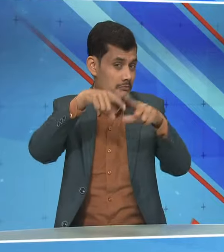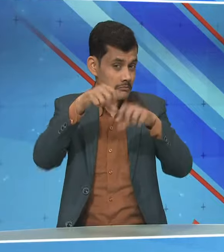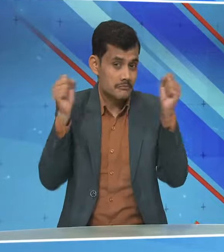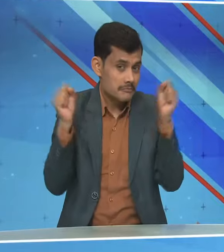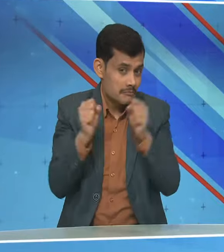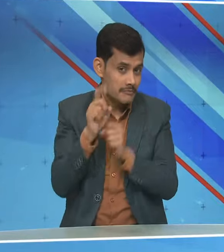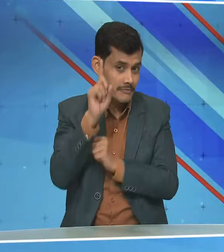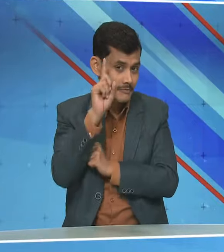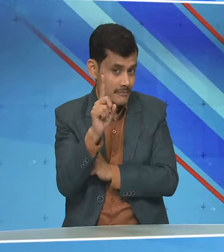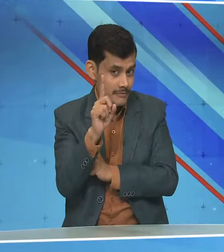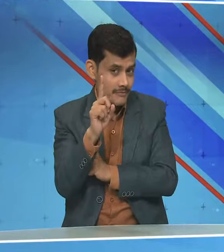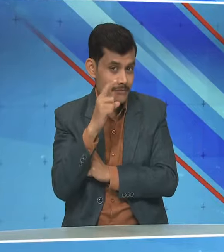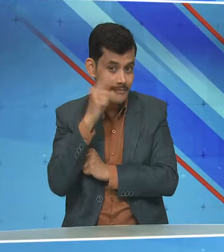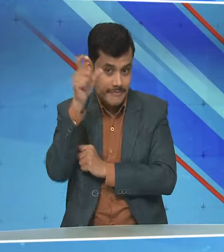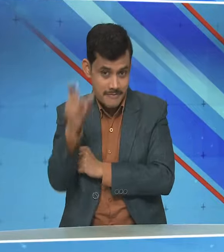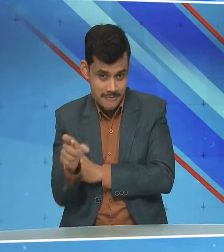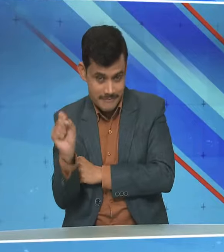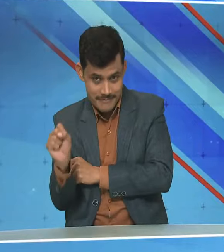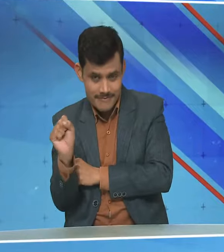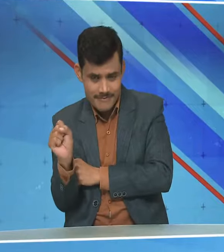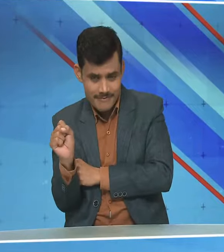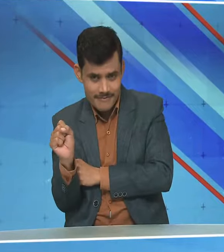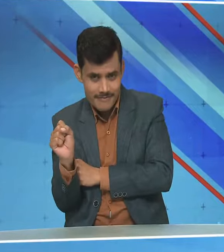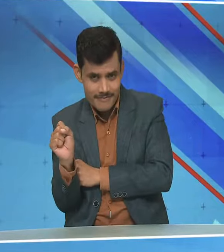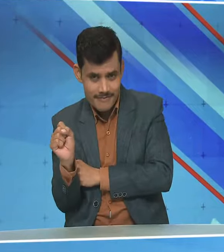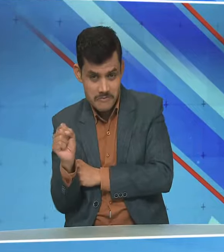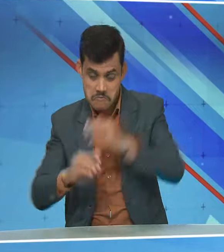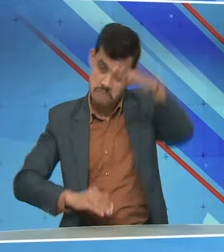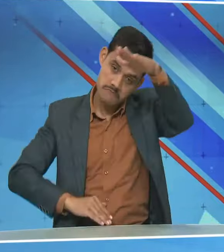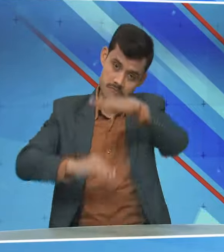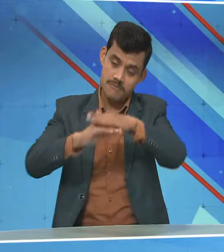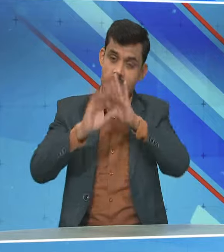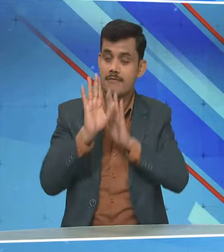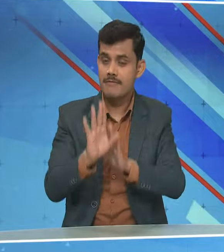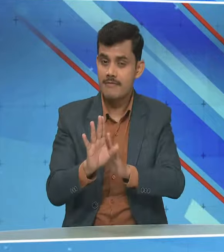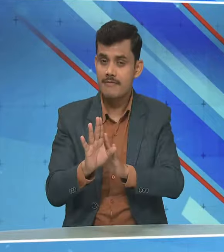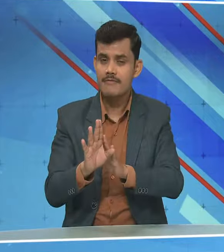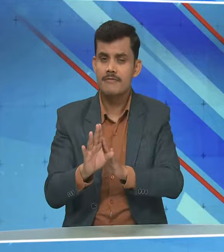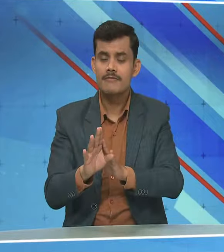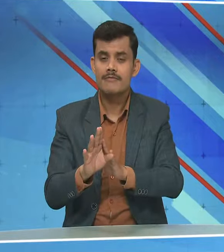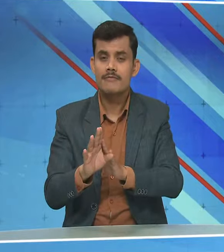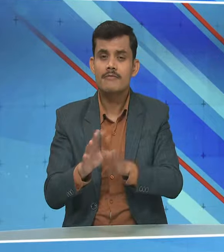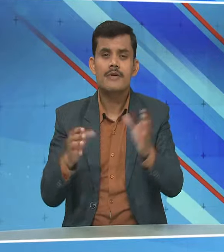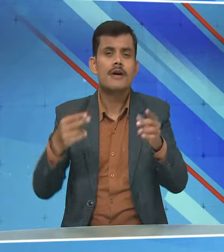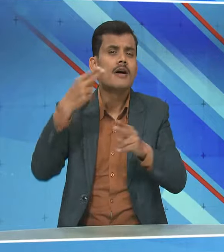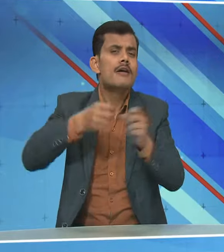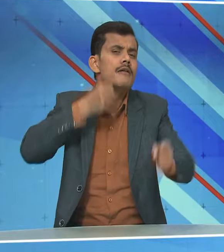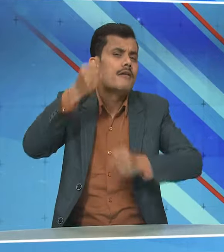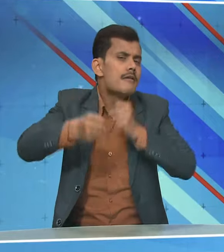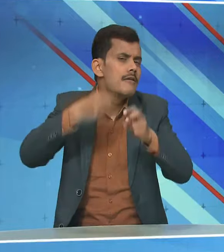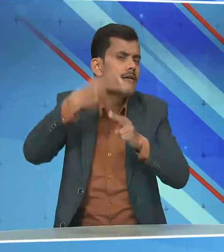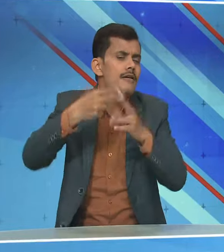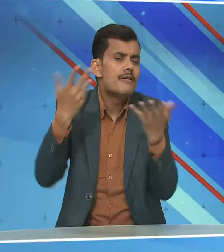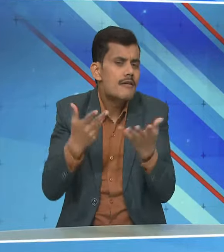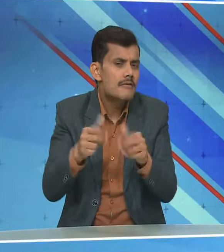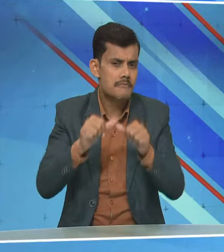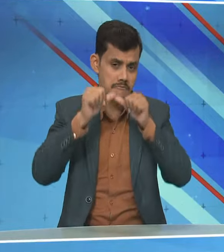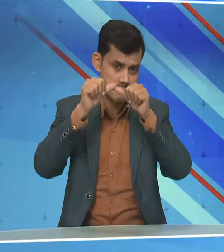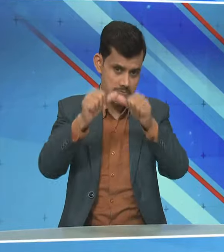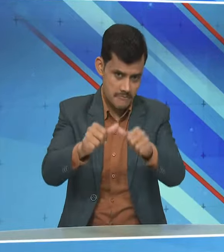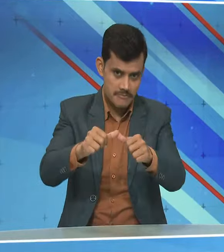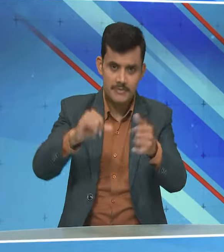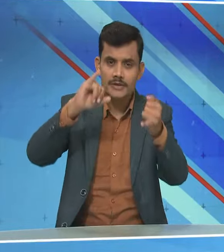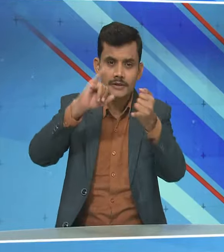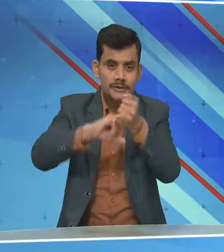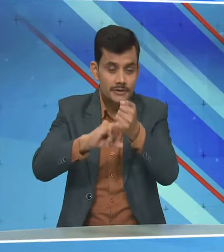से एक लड़की ने मतलब वो टोप किया है अच कौनसी गेम में उसका नाम किया हमने फिर बताय कि उसका नाम